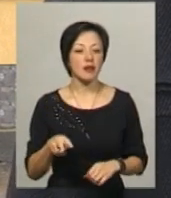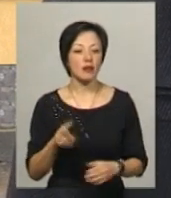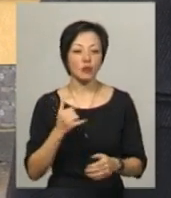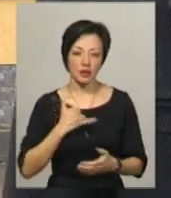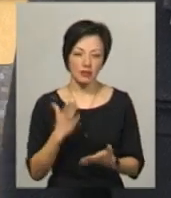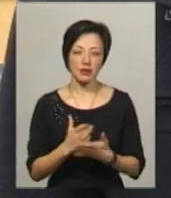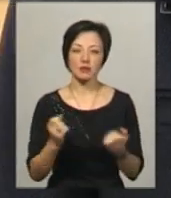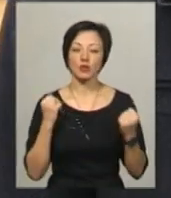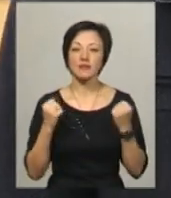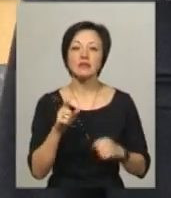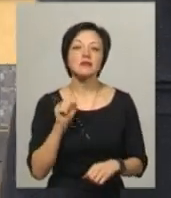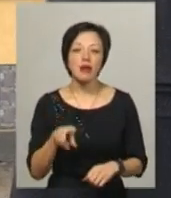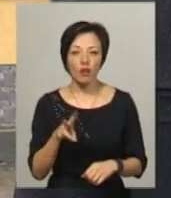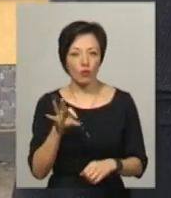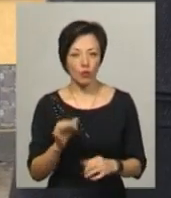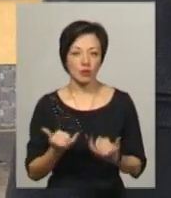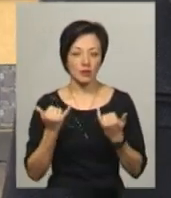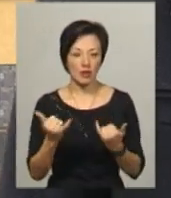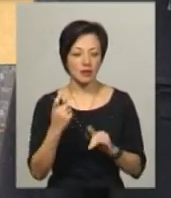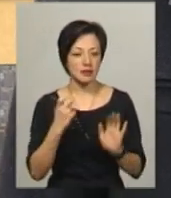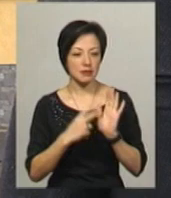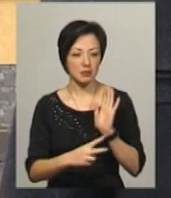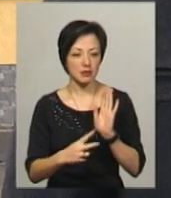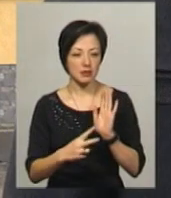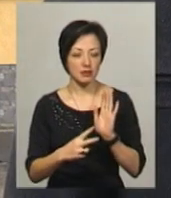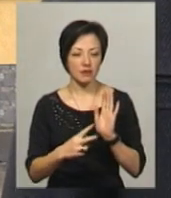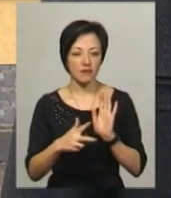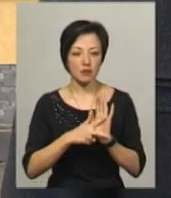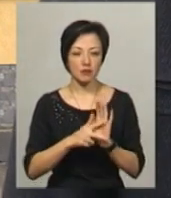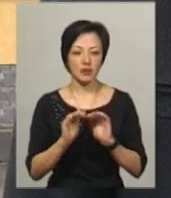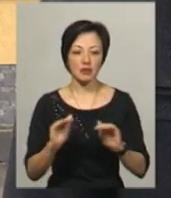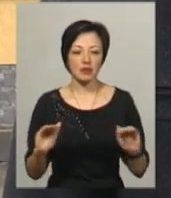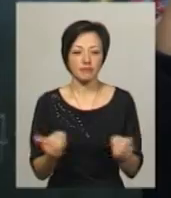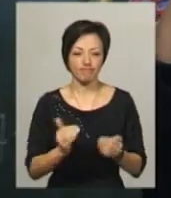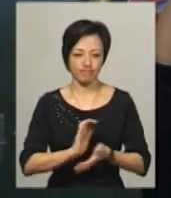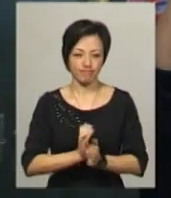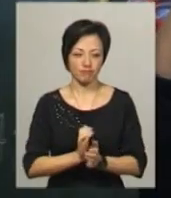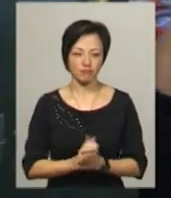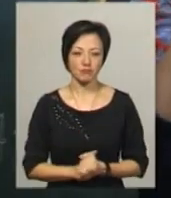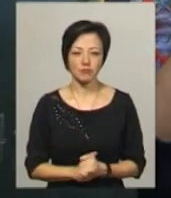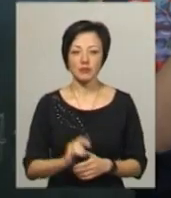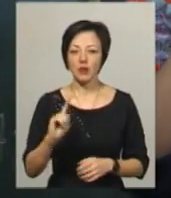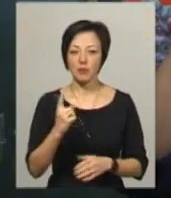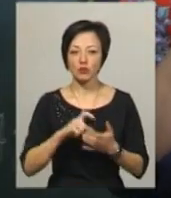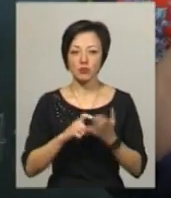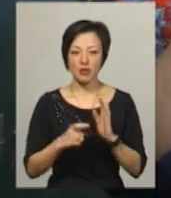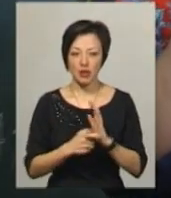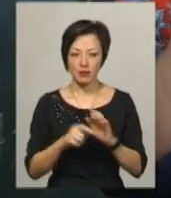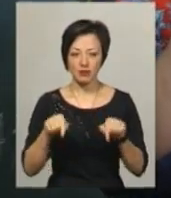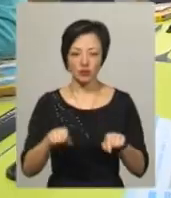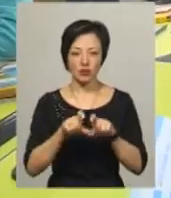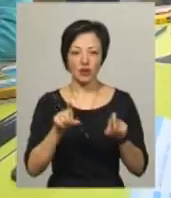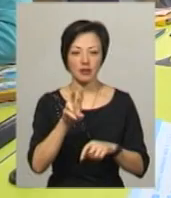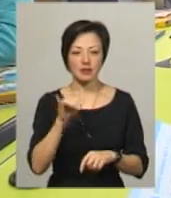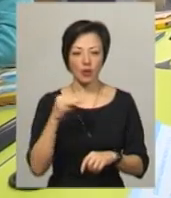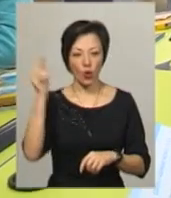є спортивна зала, але вона для 178 учнів замалувата буде. У першому класі Лісово-Гринівецького